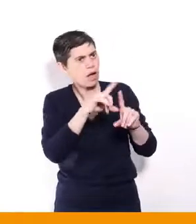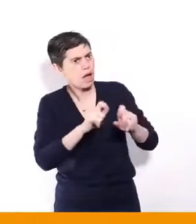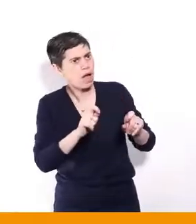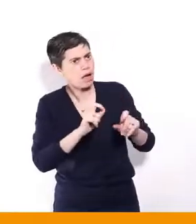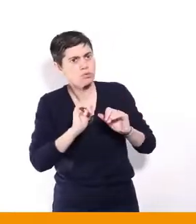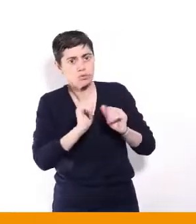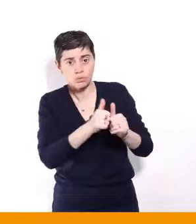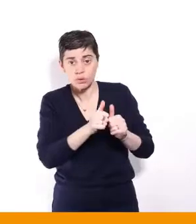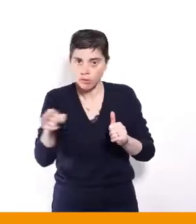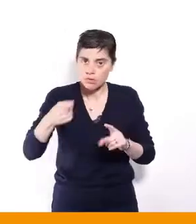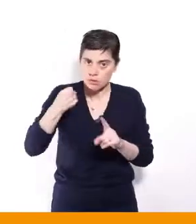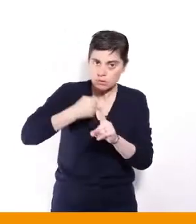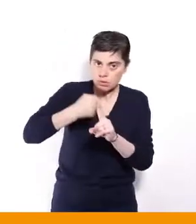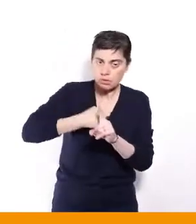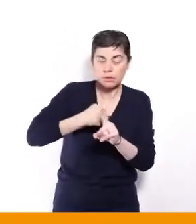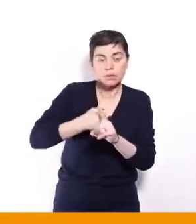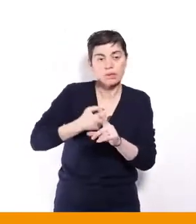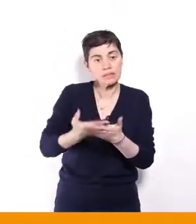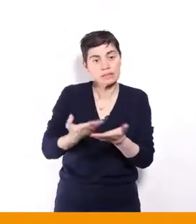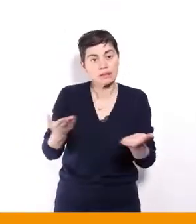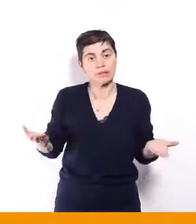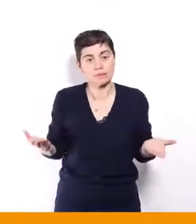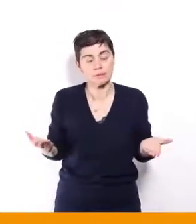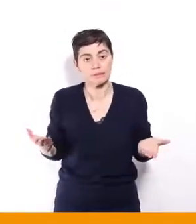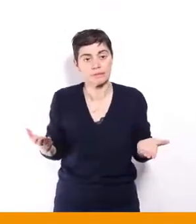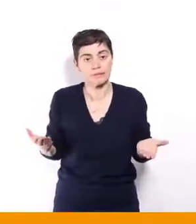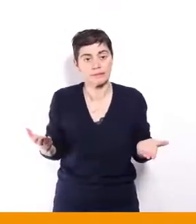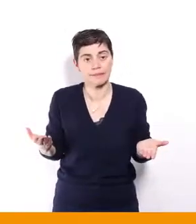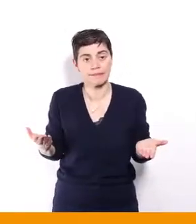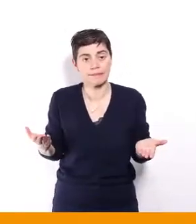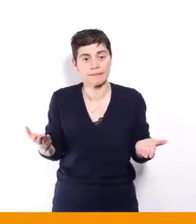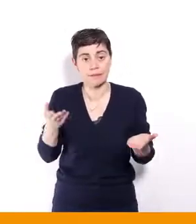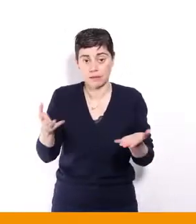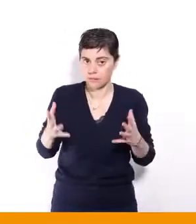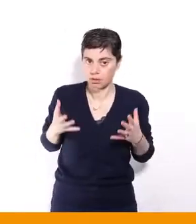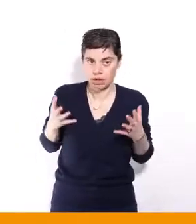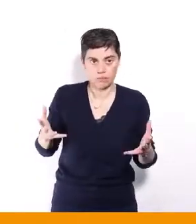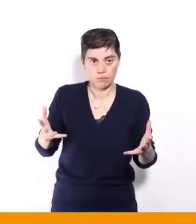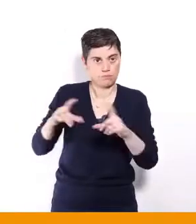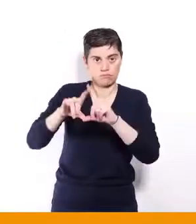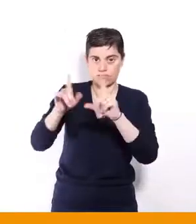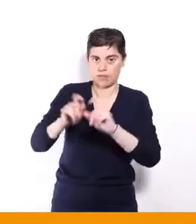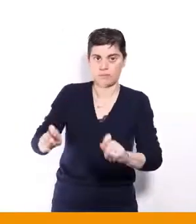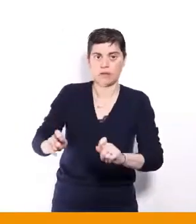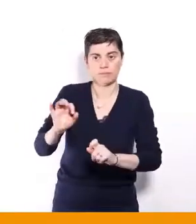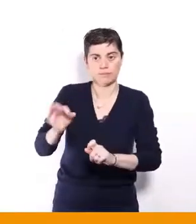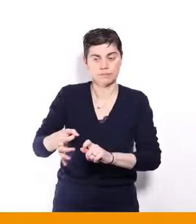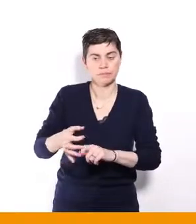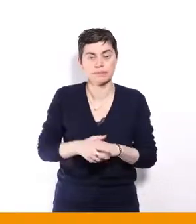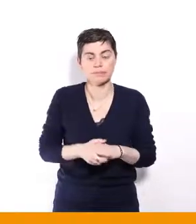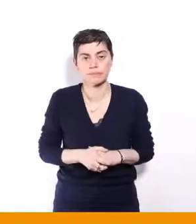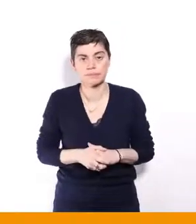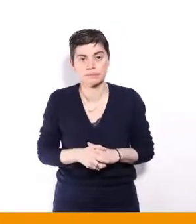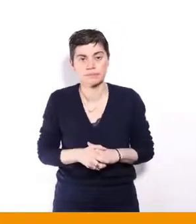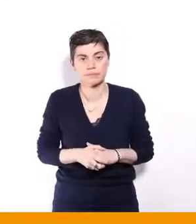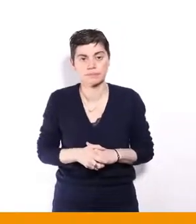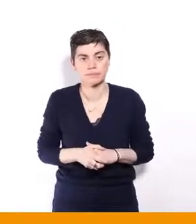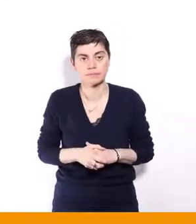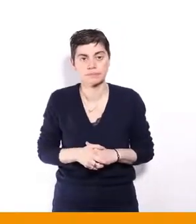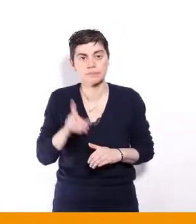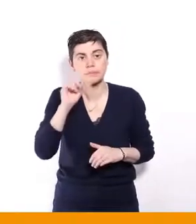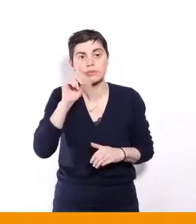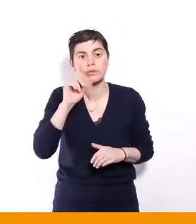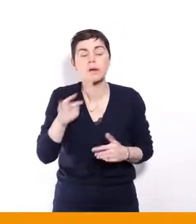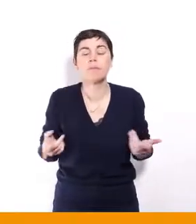ce type d'engagement, parce qu'en effet, si les premiers